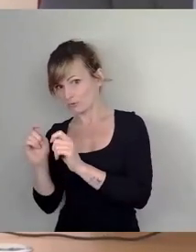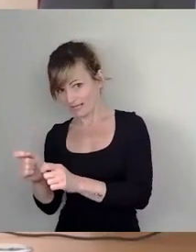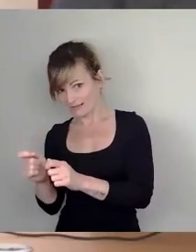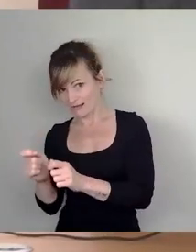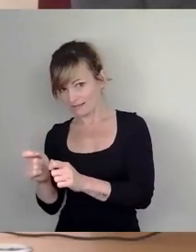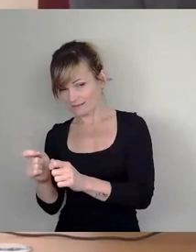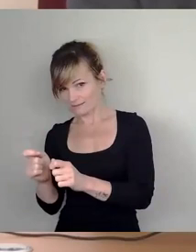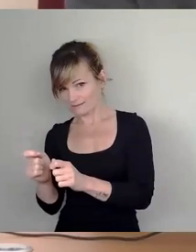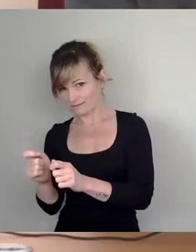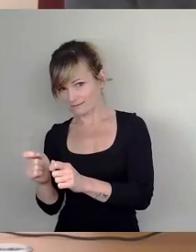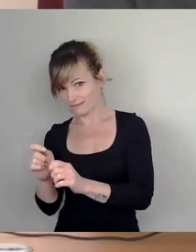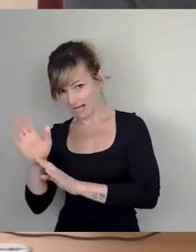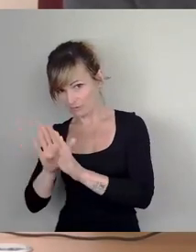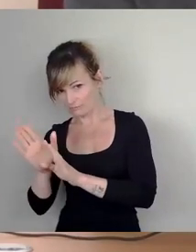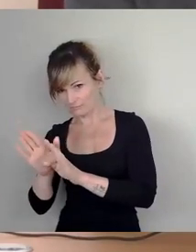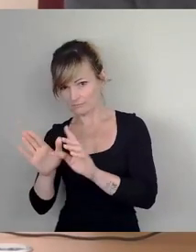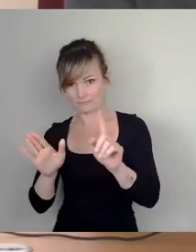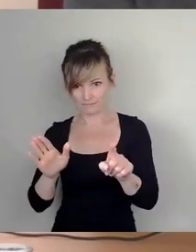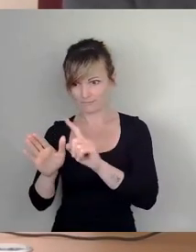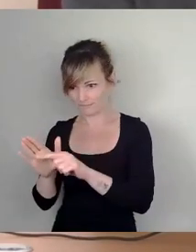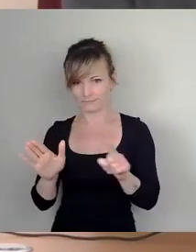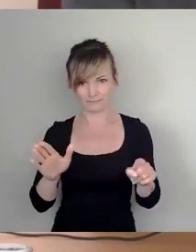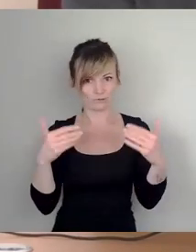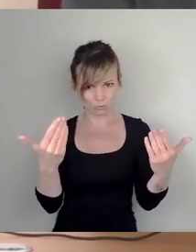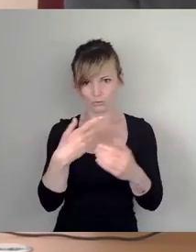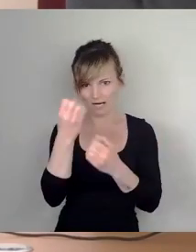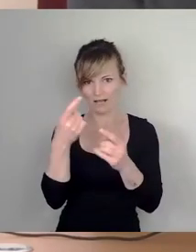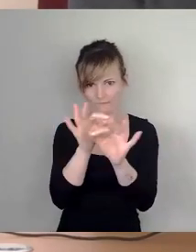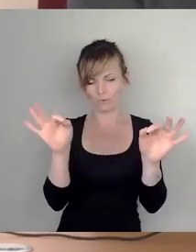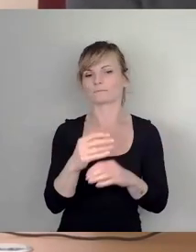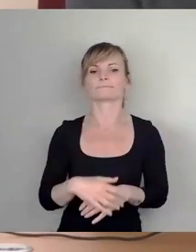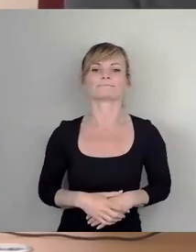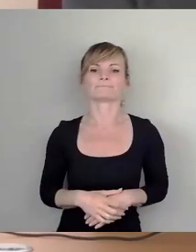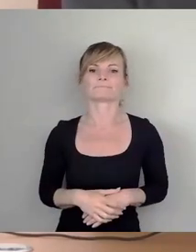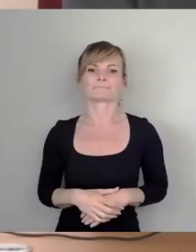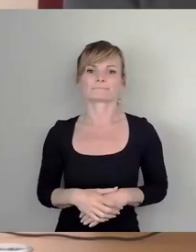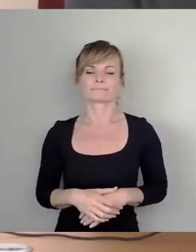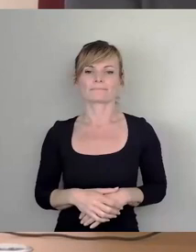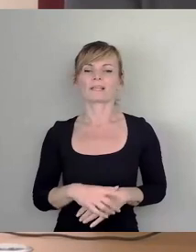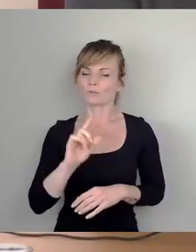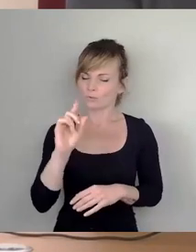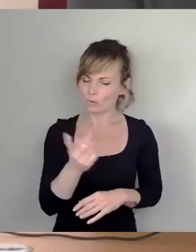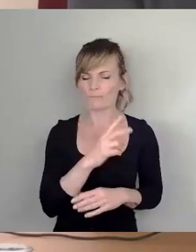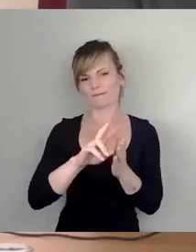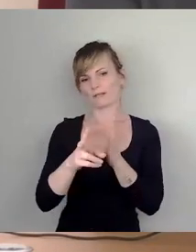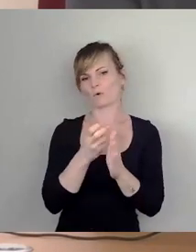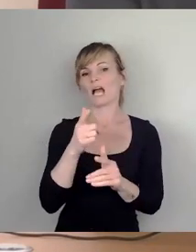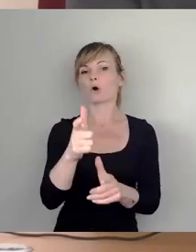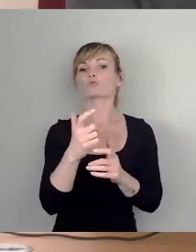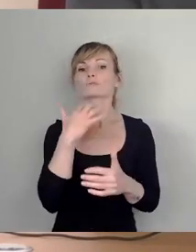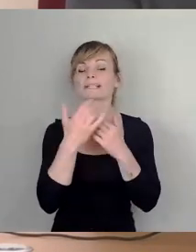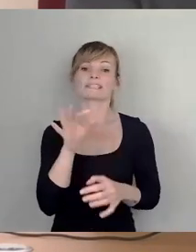Ergänzungsantrag abstimmen. Also, um das noch mal klarzumachen, wer jetzt hier dem Ausschussbericht zustimmt, lehnt